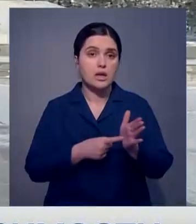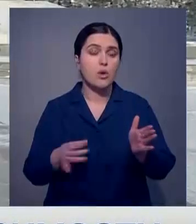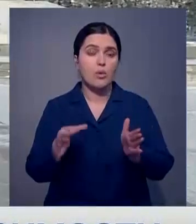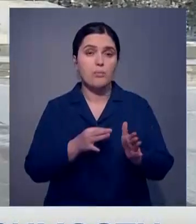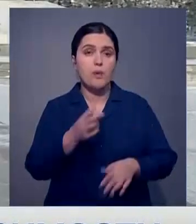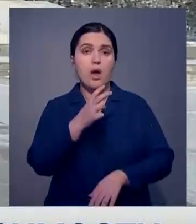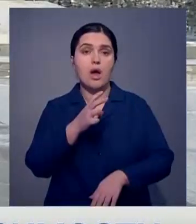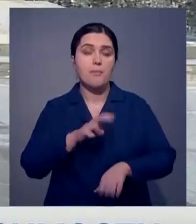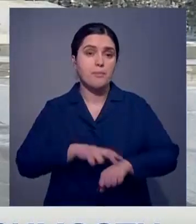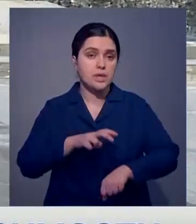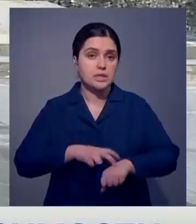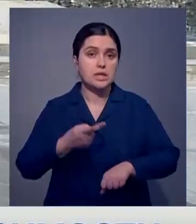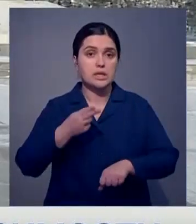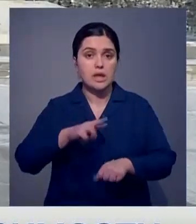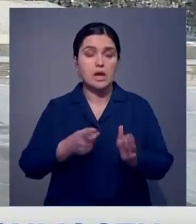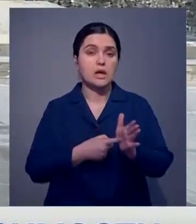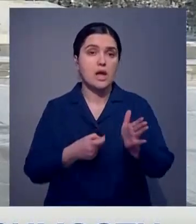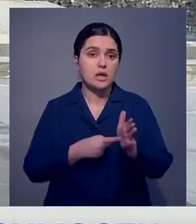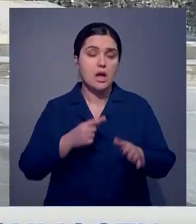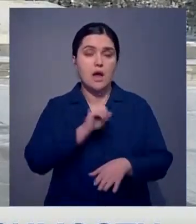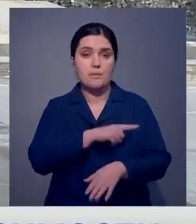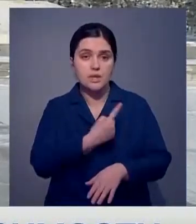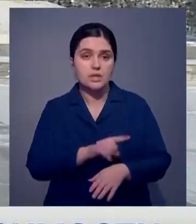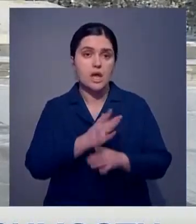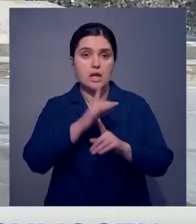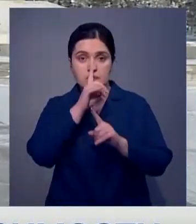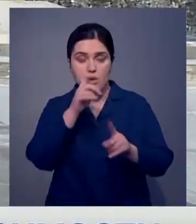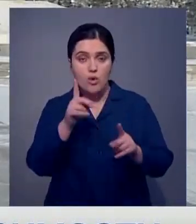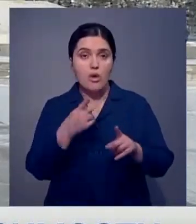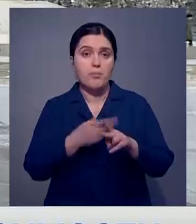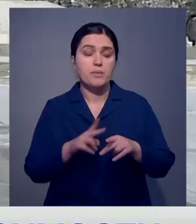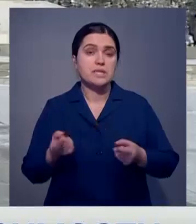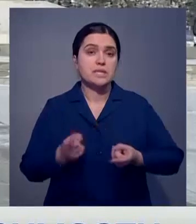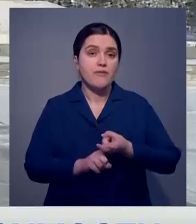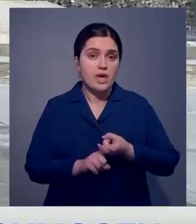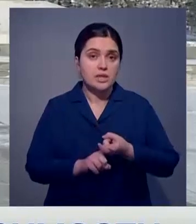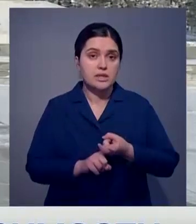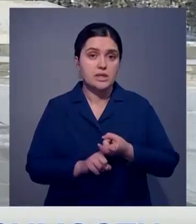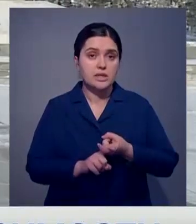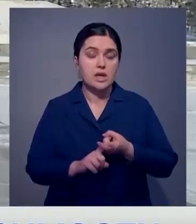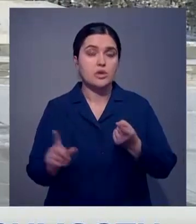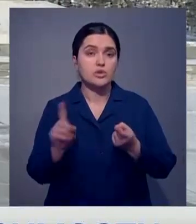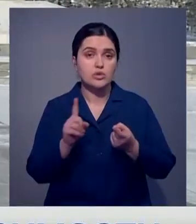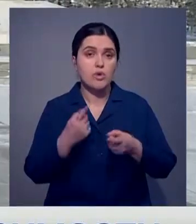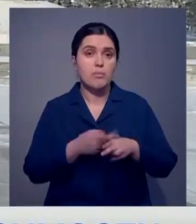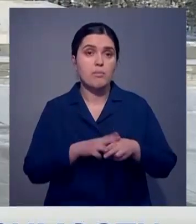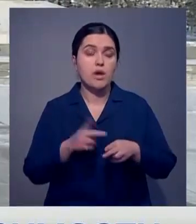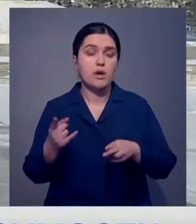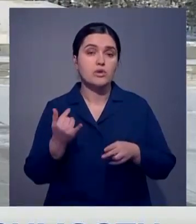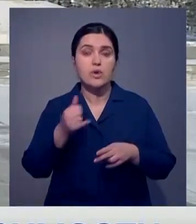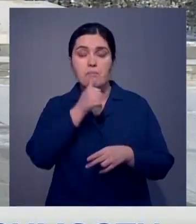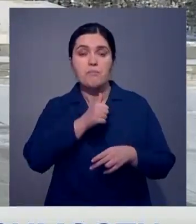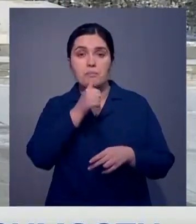медицина. Этот год для карагандинских медиков стал особенным. И прежде всего это связано с тем, что в регионе в пилотном режиме была